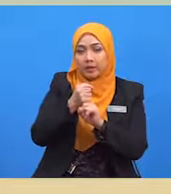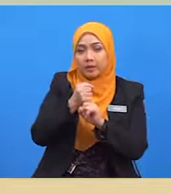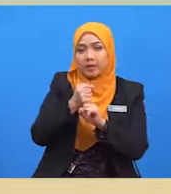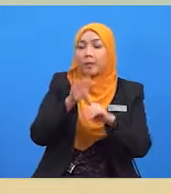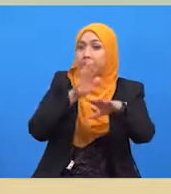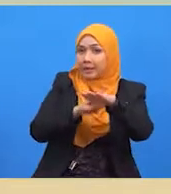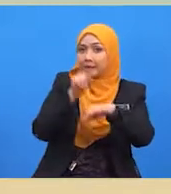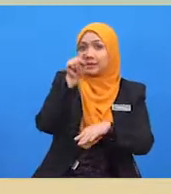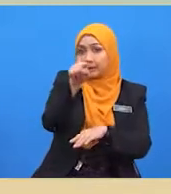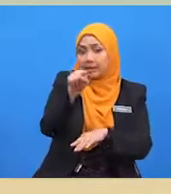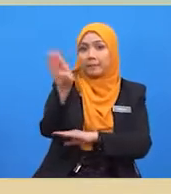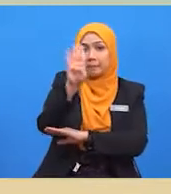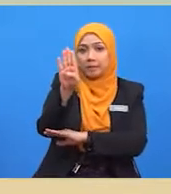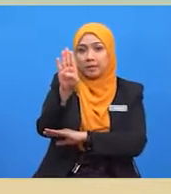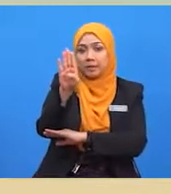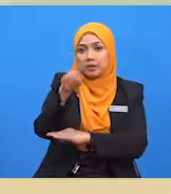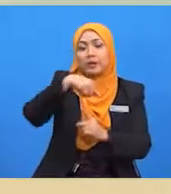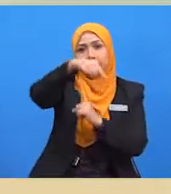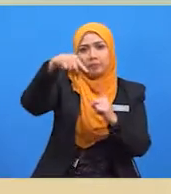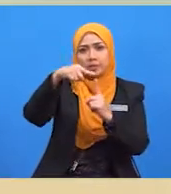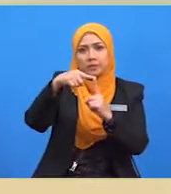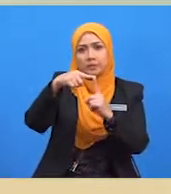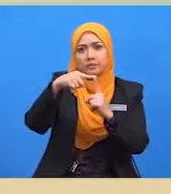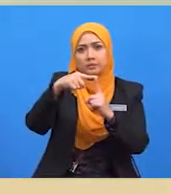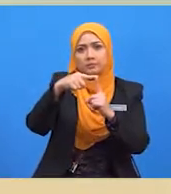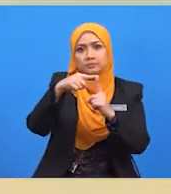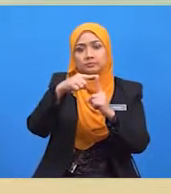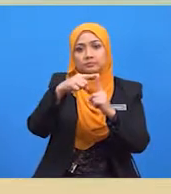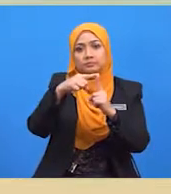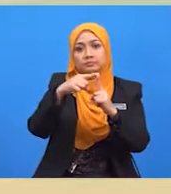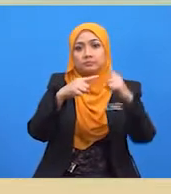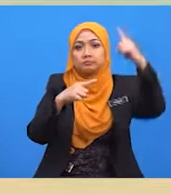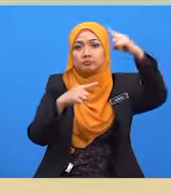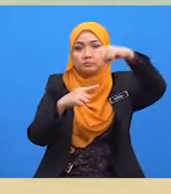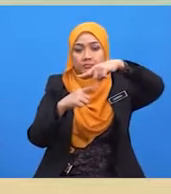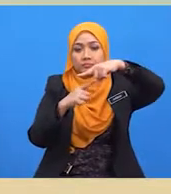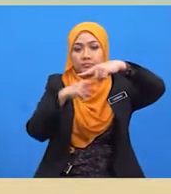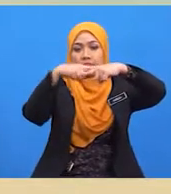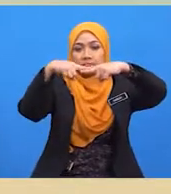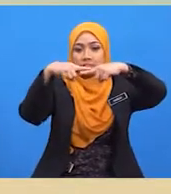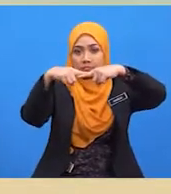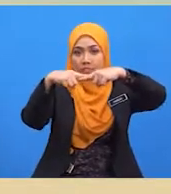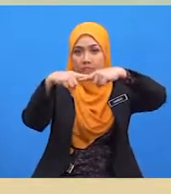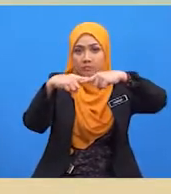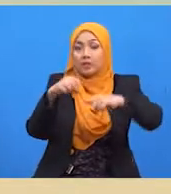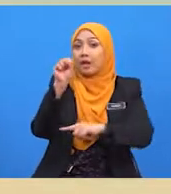kelup SW. Pada harga keseimbangan P1,